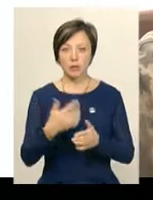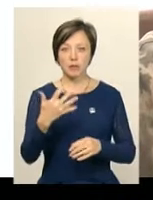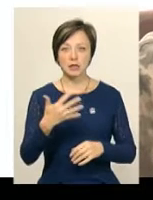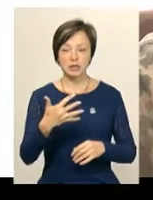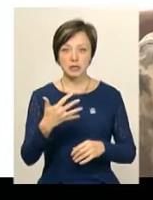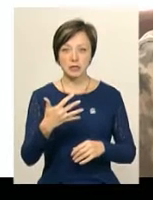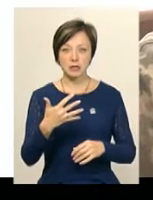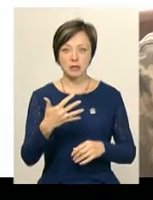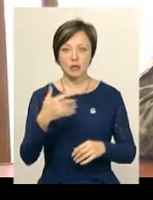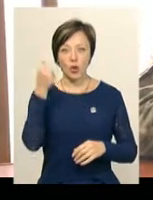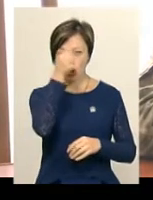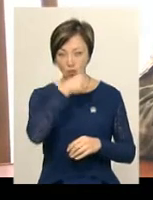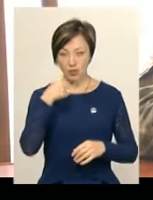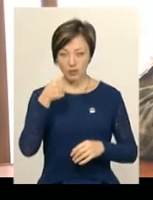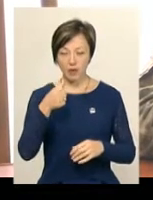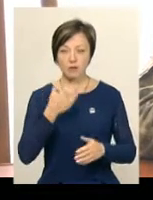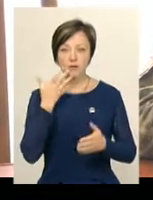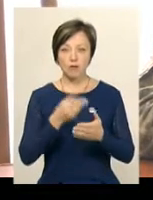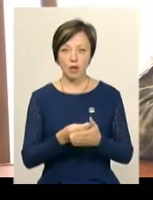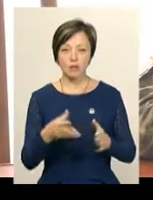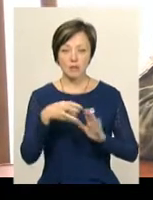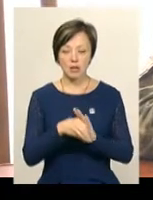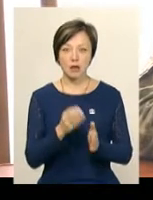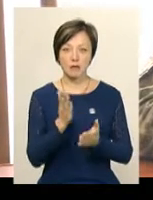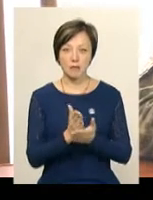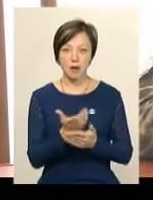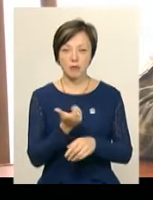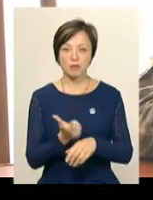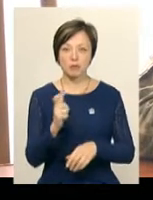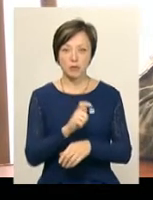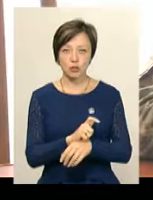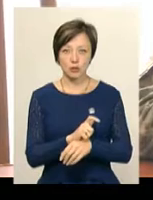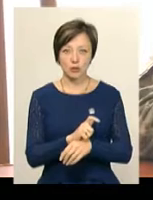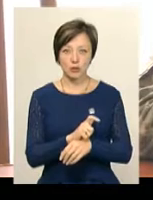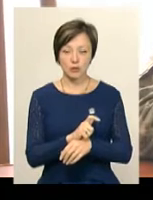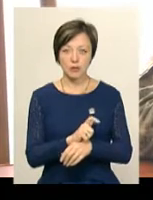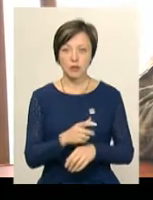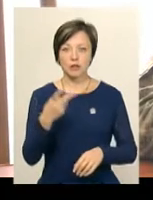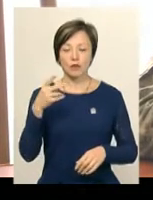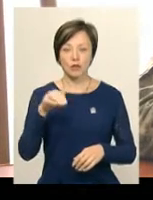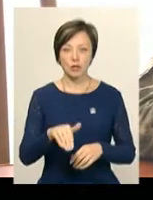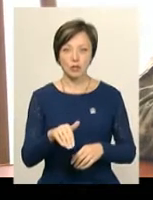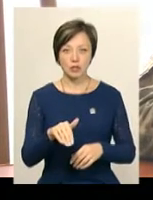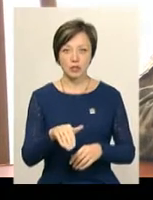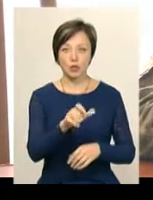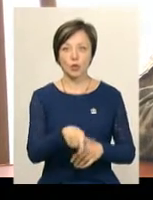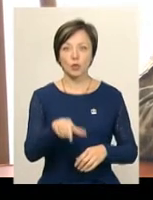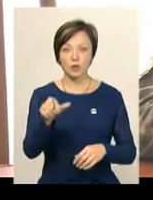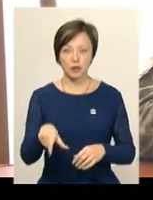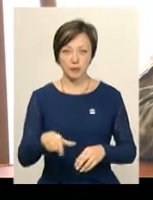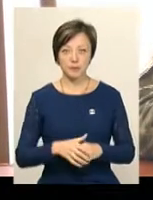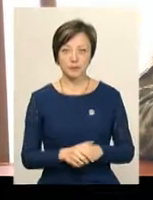років. В своєму складі має більше двох тисяч людей.